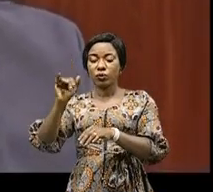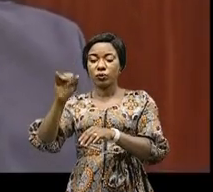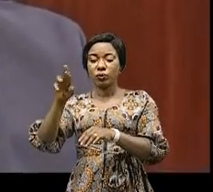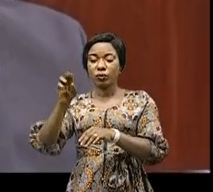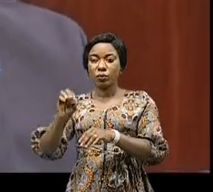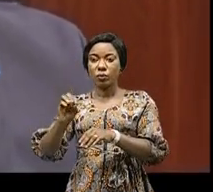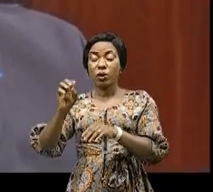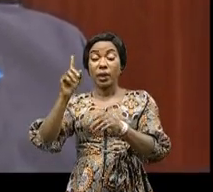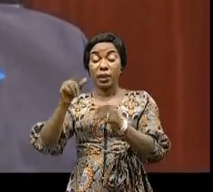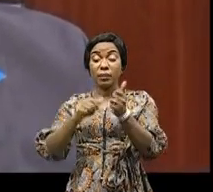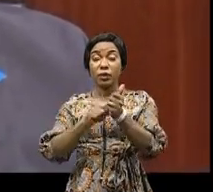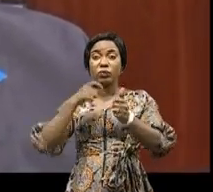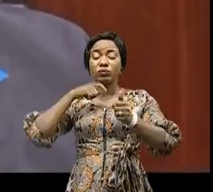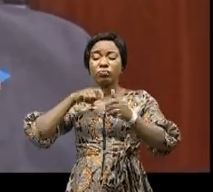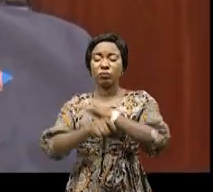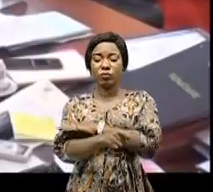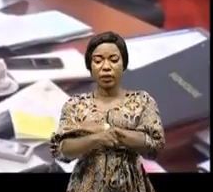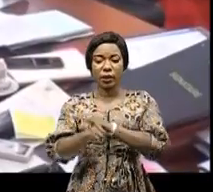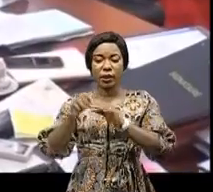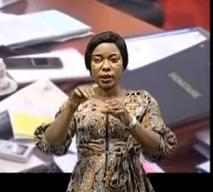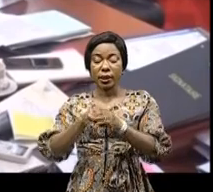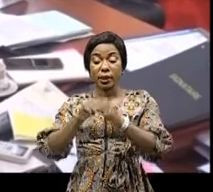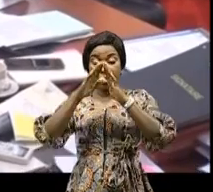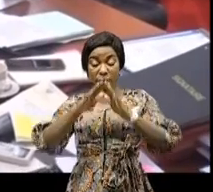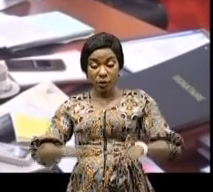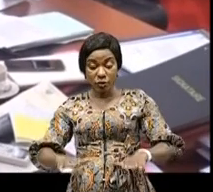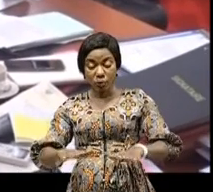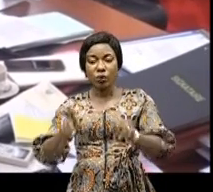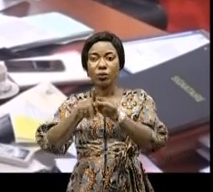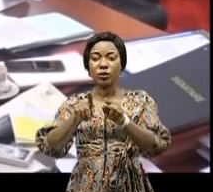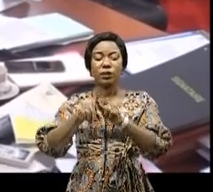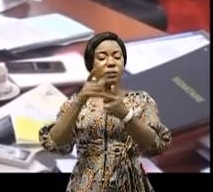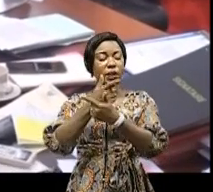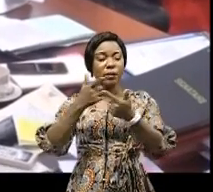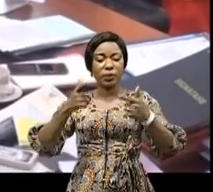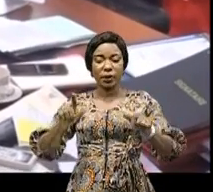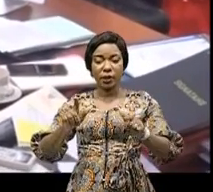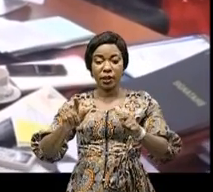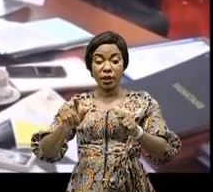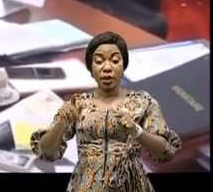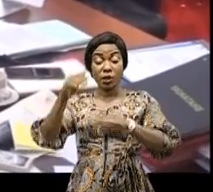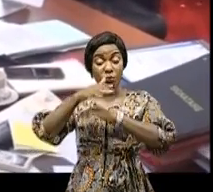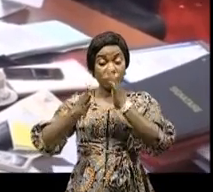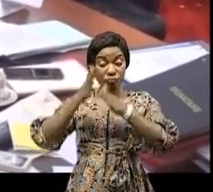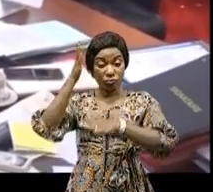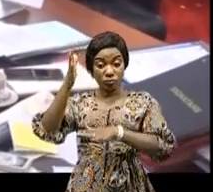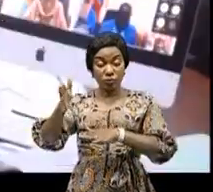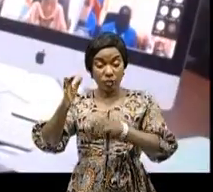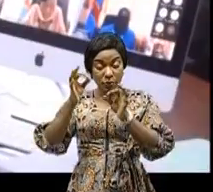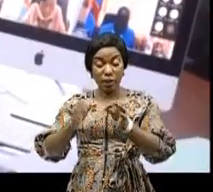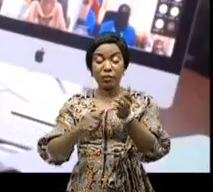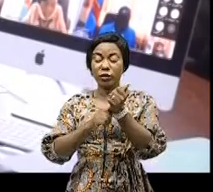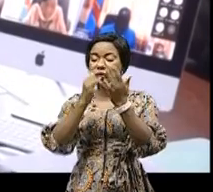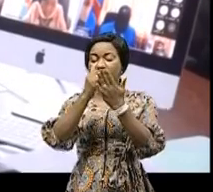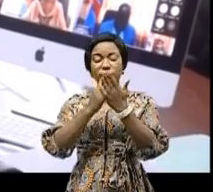enlevé dans la nuit du 10-11 octobre dernier à son domicile et qu'il a été libéré la nuit suivante par ses ravisseurs non autrement identifiés.